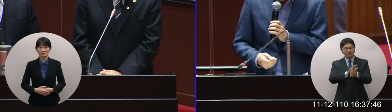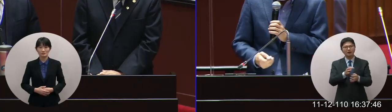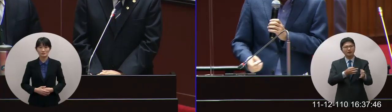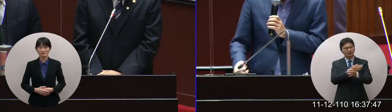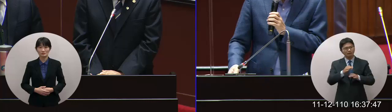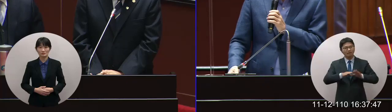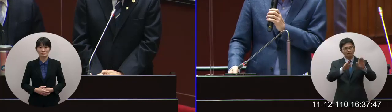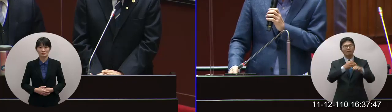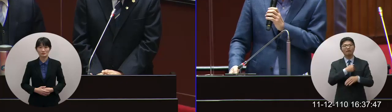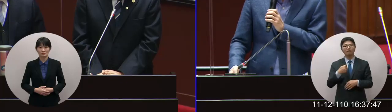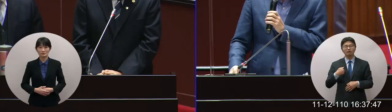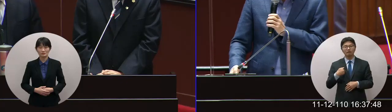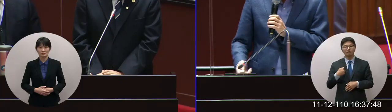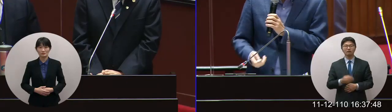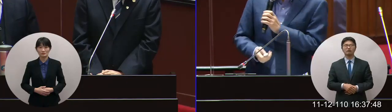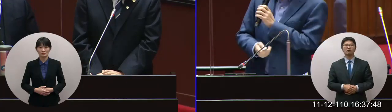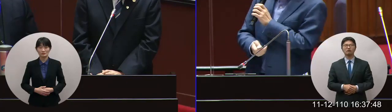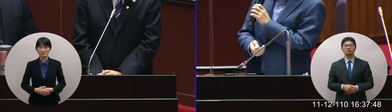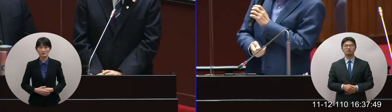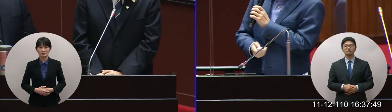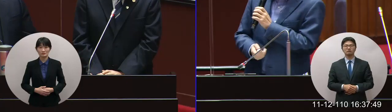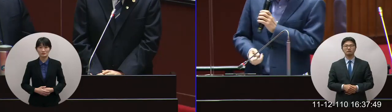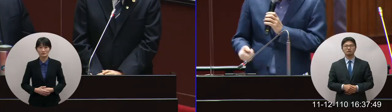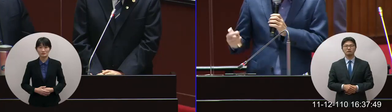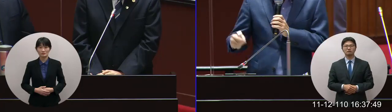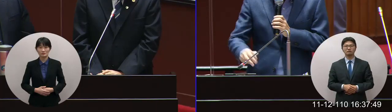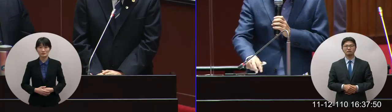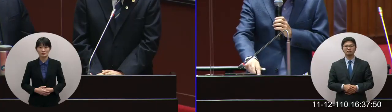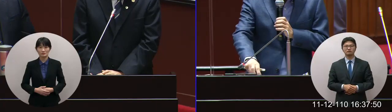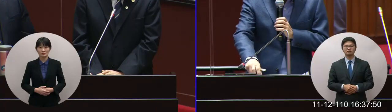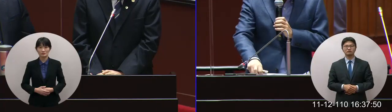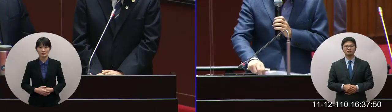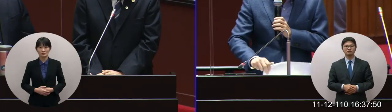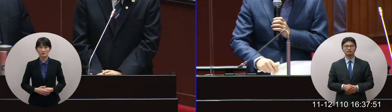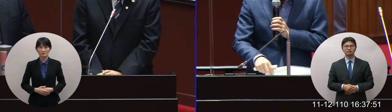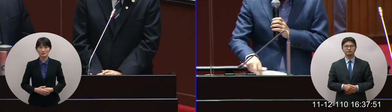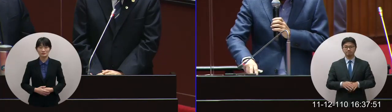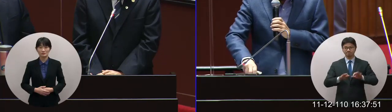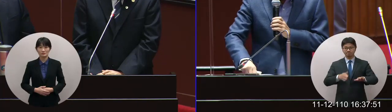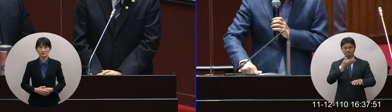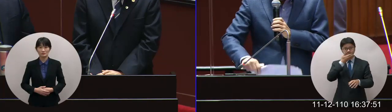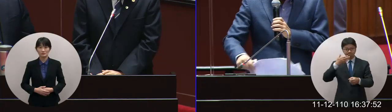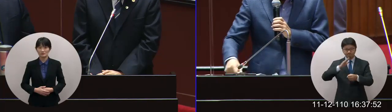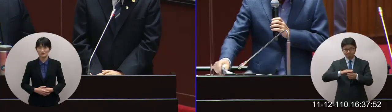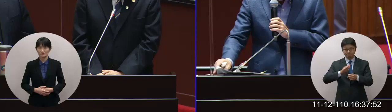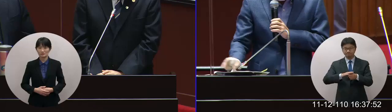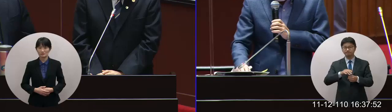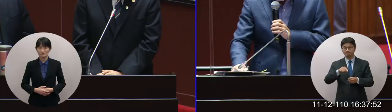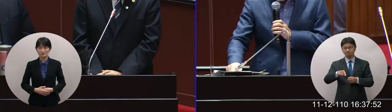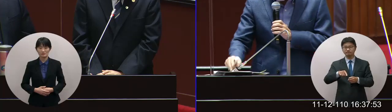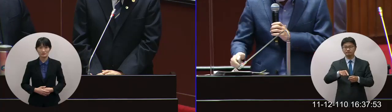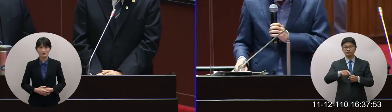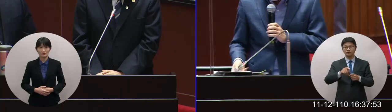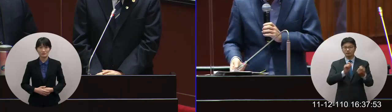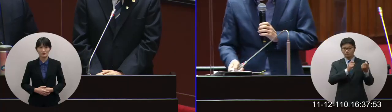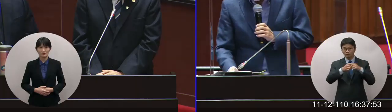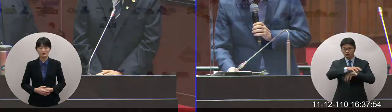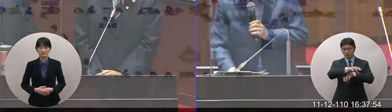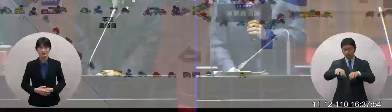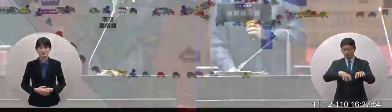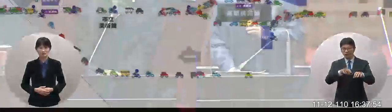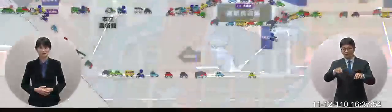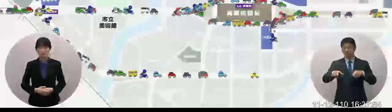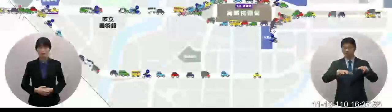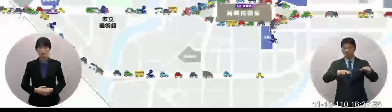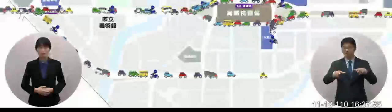很重要所以我在想現在整個一個輕浮的特區這上面一個檢視的圖